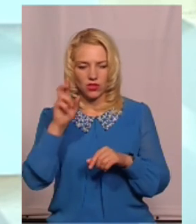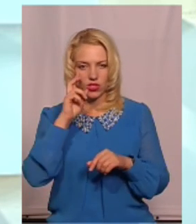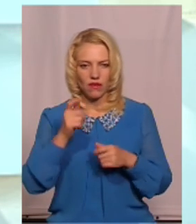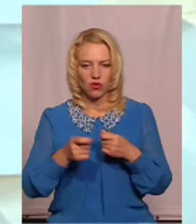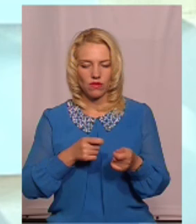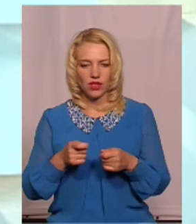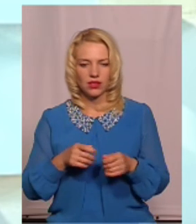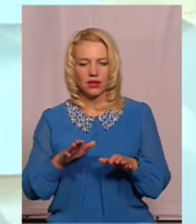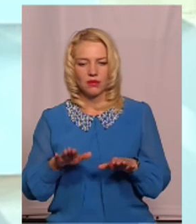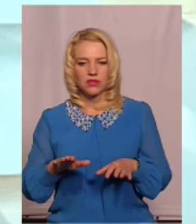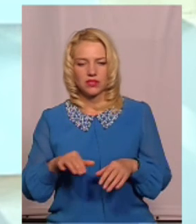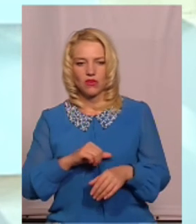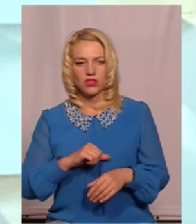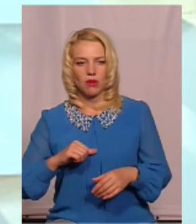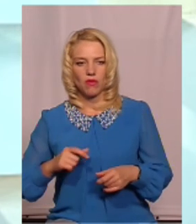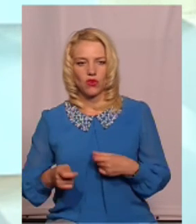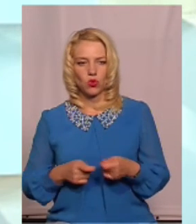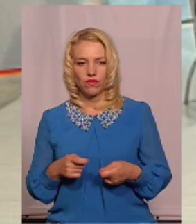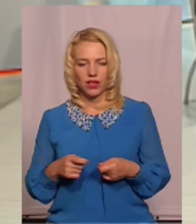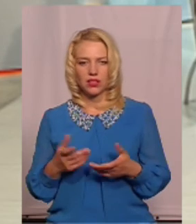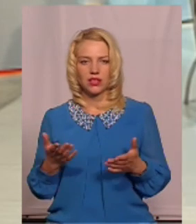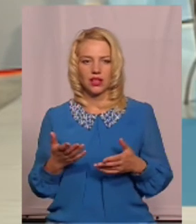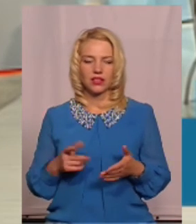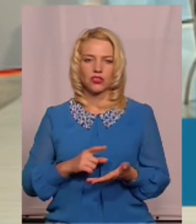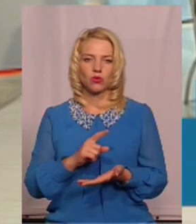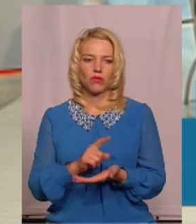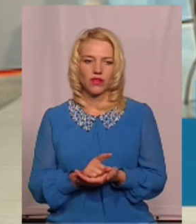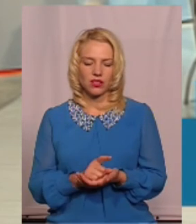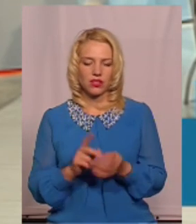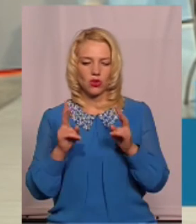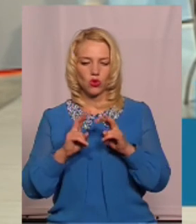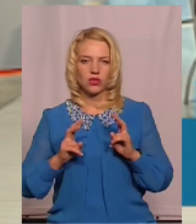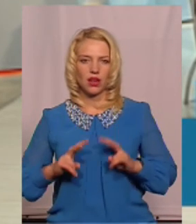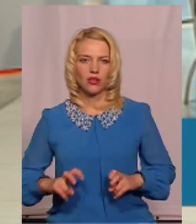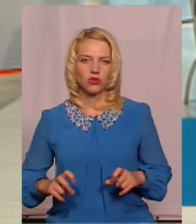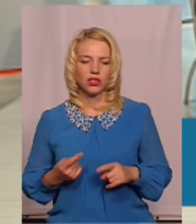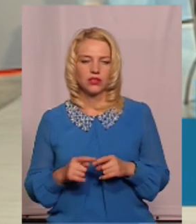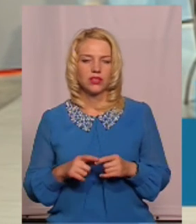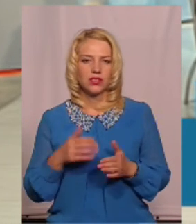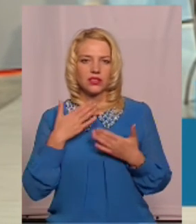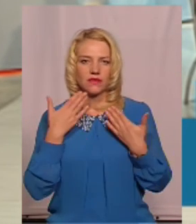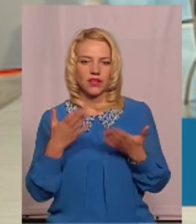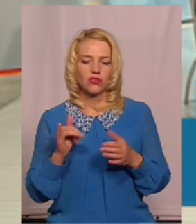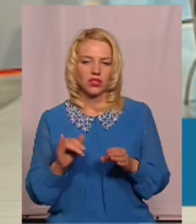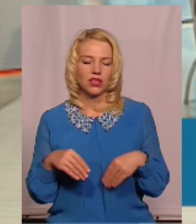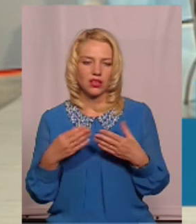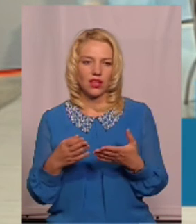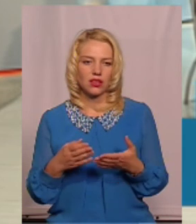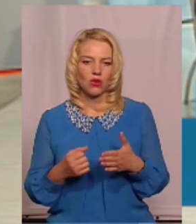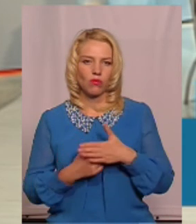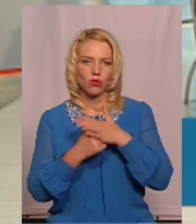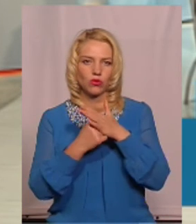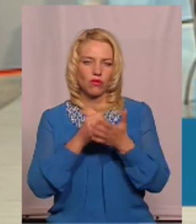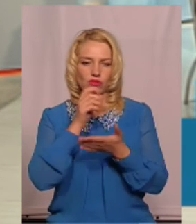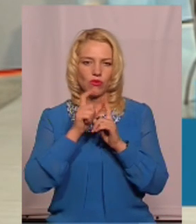влади, до органів місцевого самоврядування, які зобов'язані розглянути ось ці звернення і дати обґрунтовану